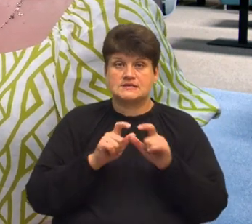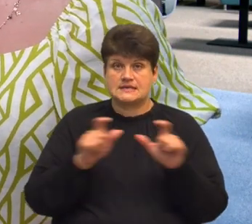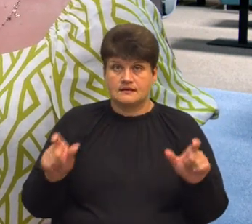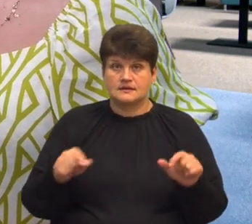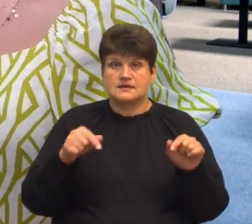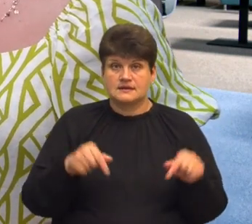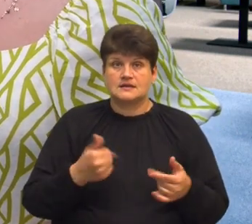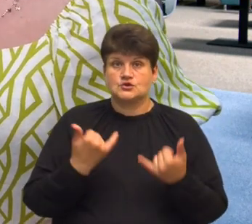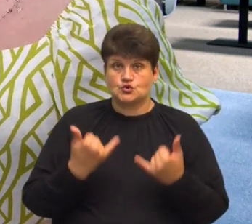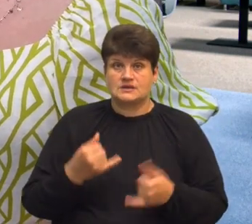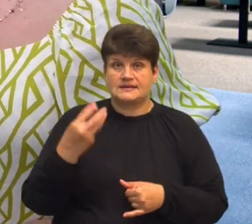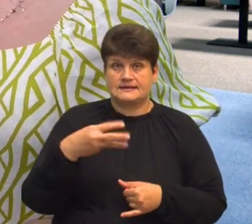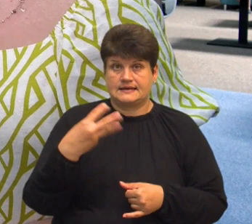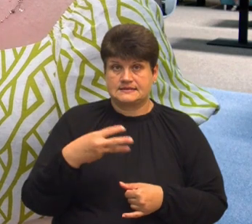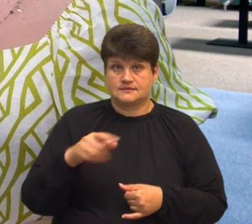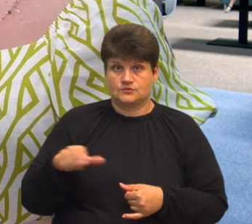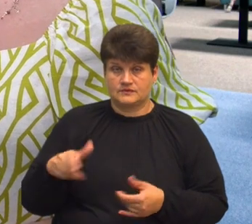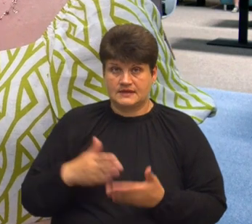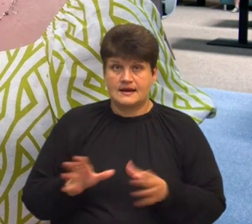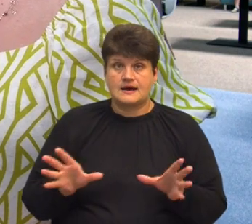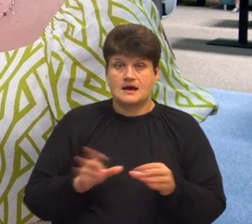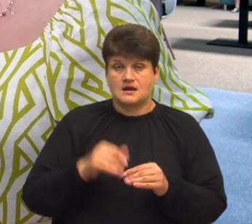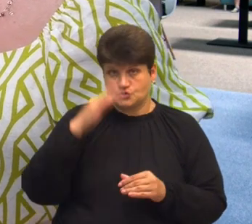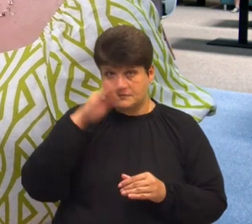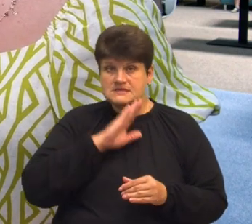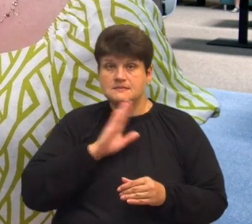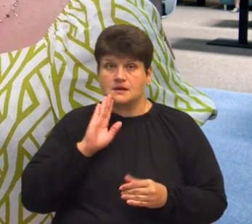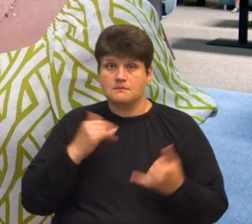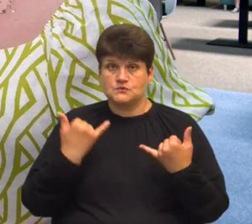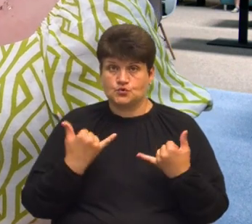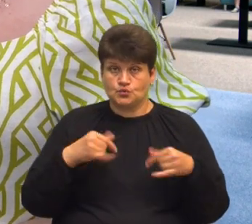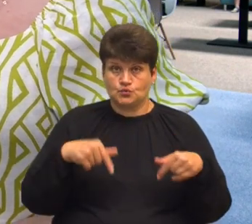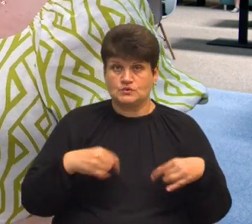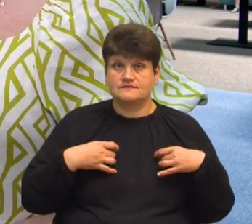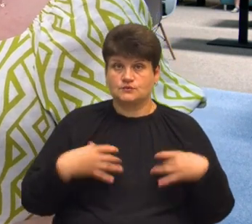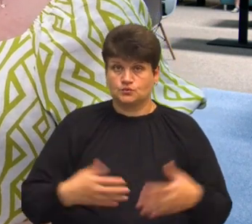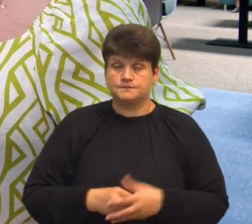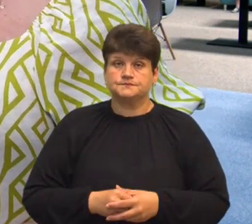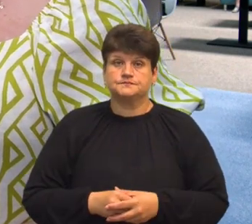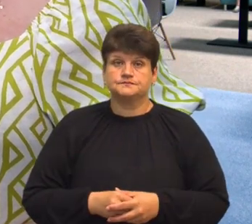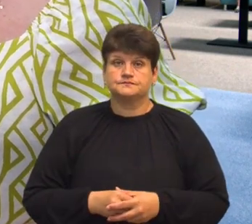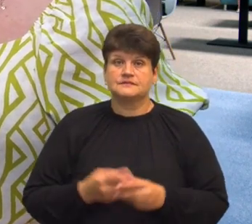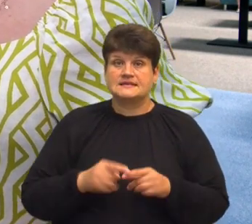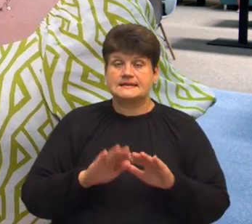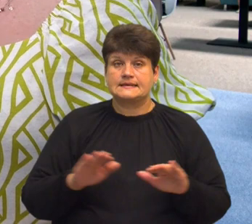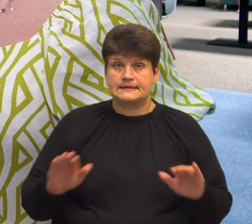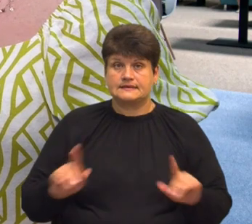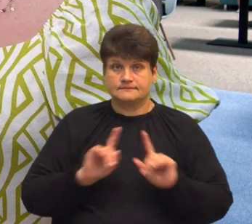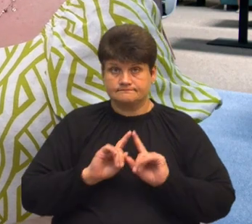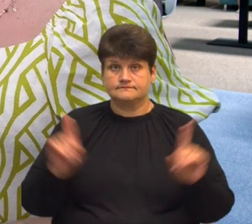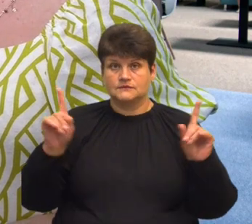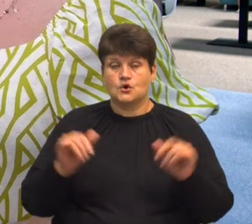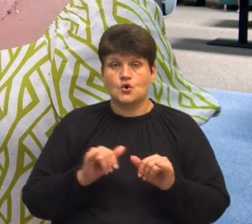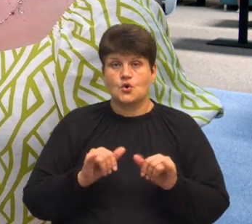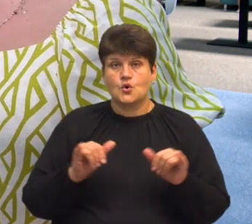сьогодні 30, разом з батьками вони сьогодні святкують. Це дітки з особливостями розвитку,